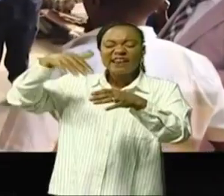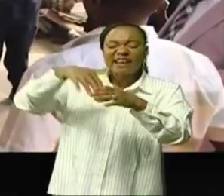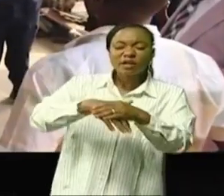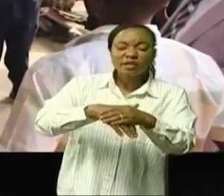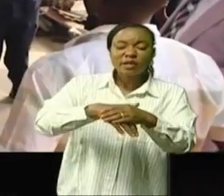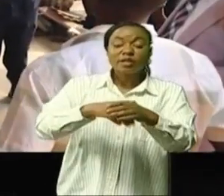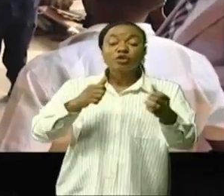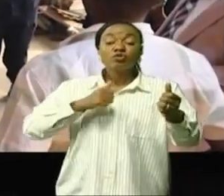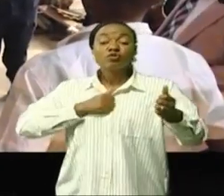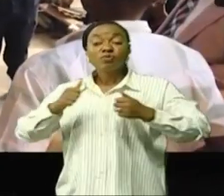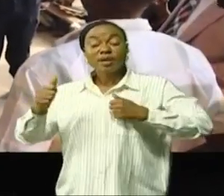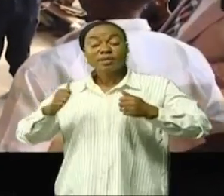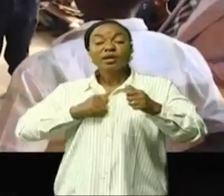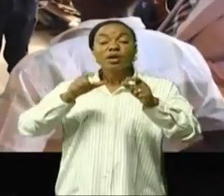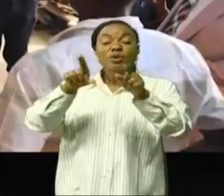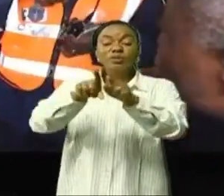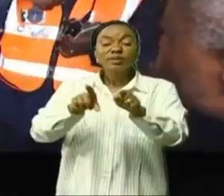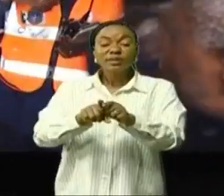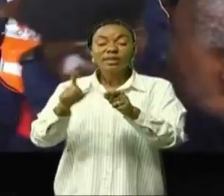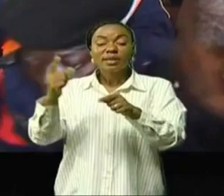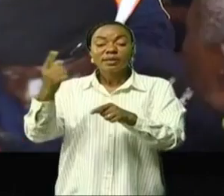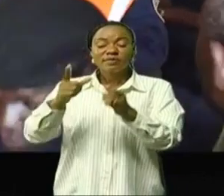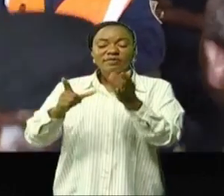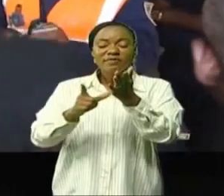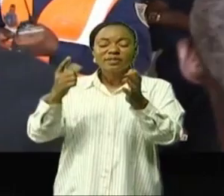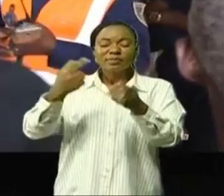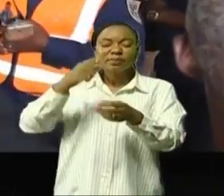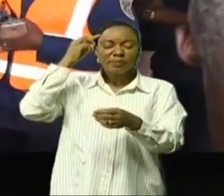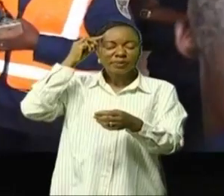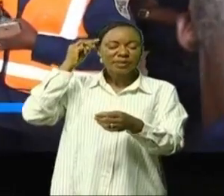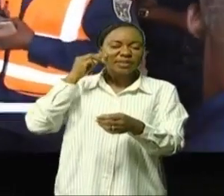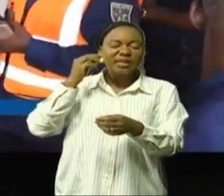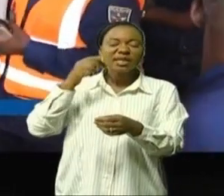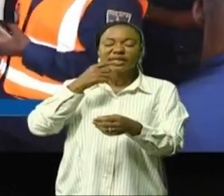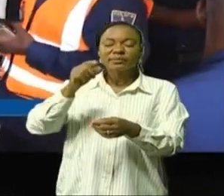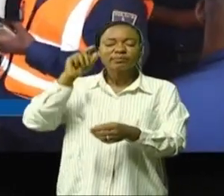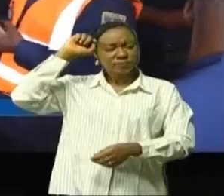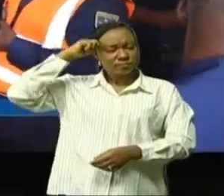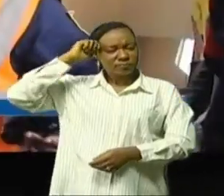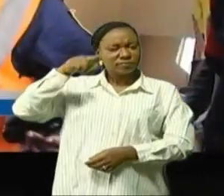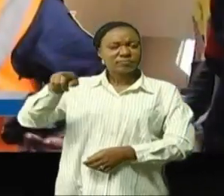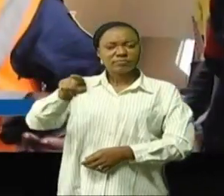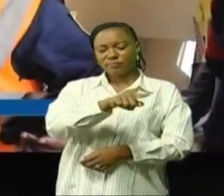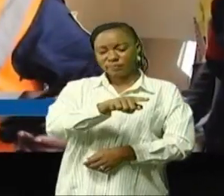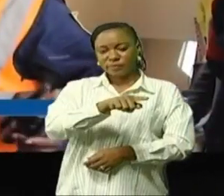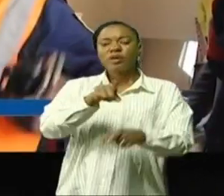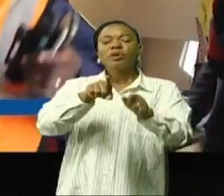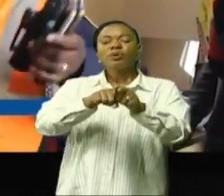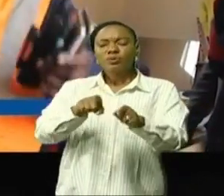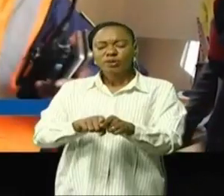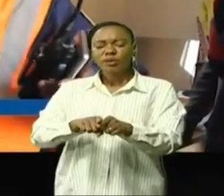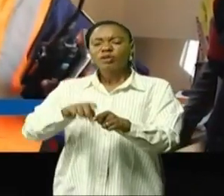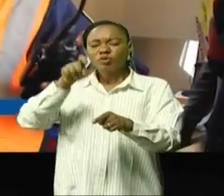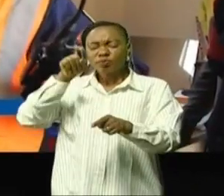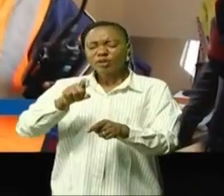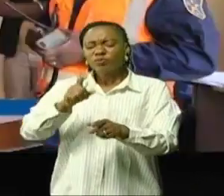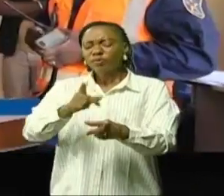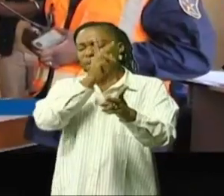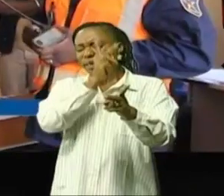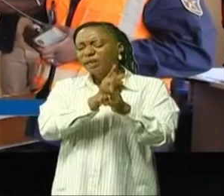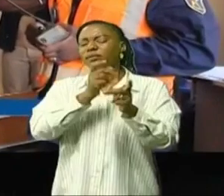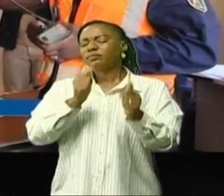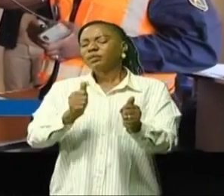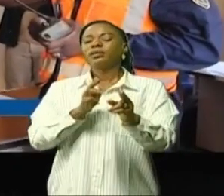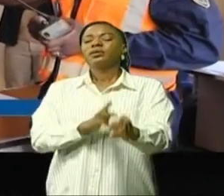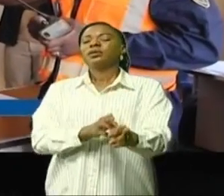RDC, le vice-premier ministre a saisi cette occasion pour interpeller les responsables de ses différents services sur les mesures gouvernementales.